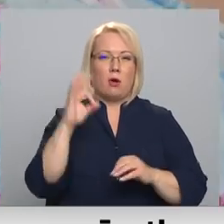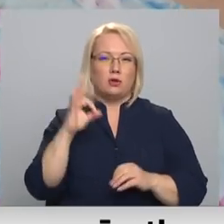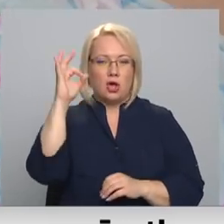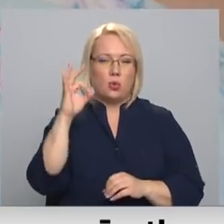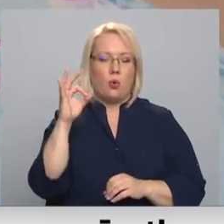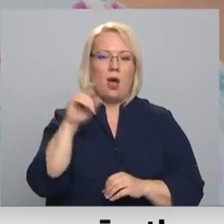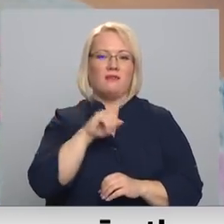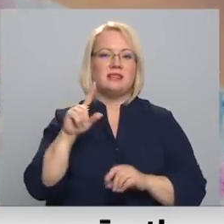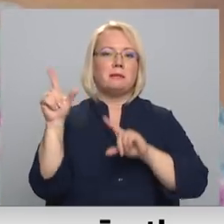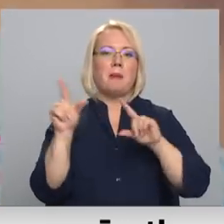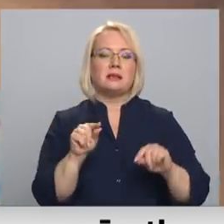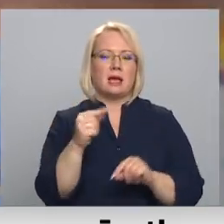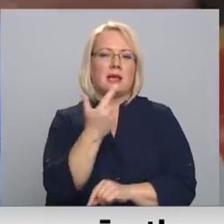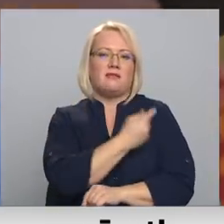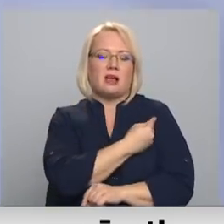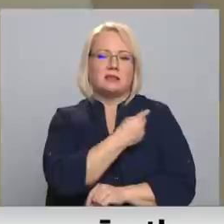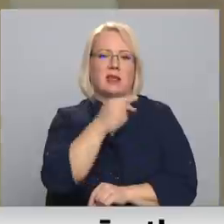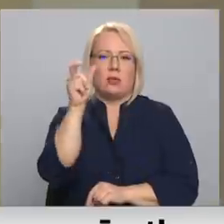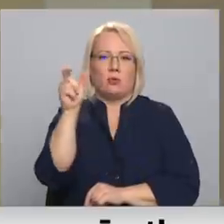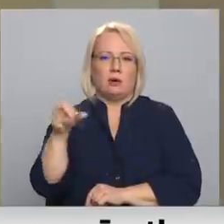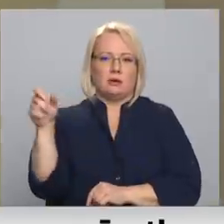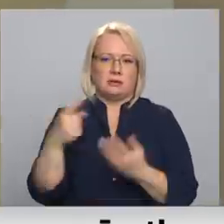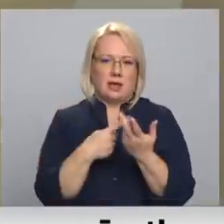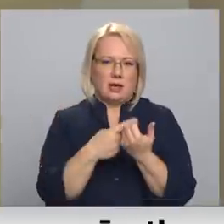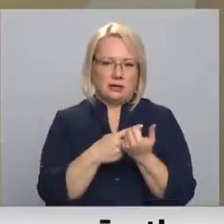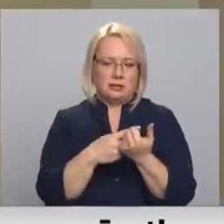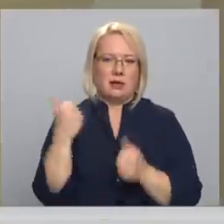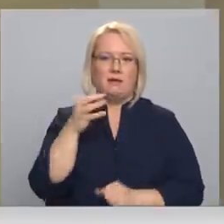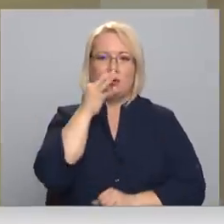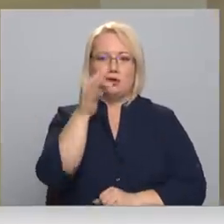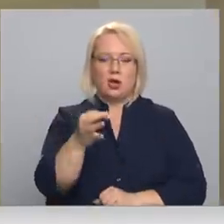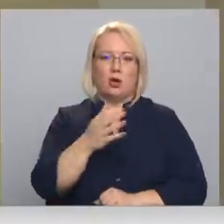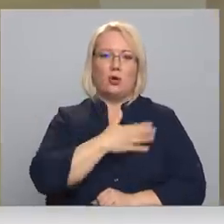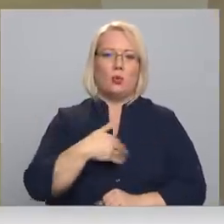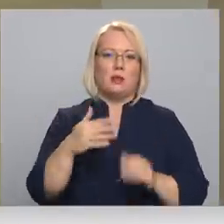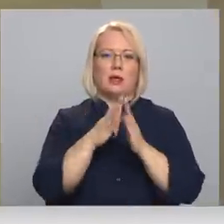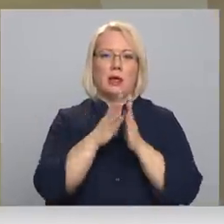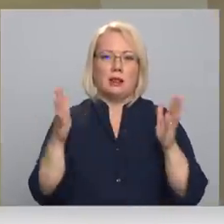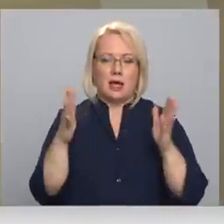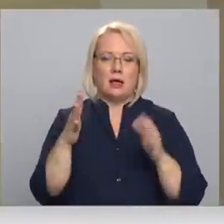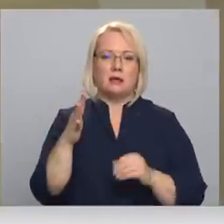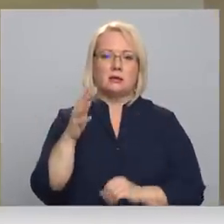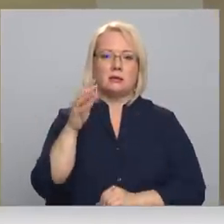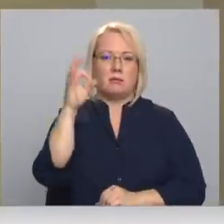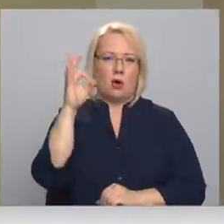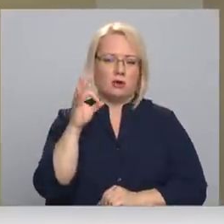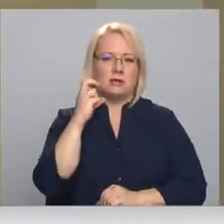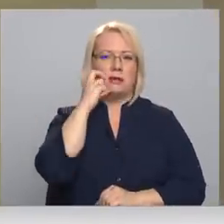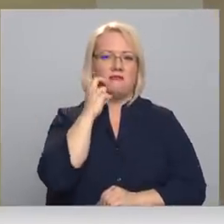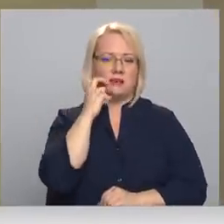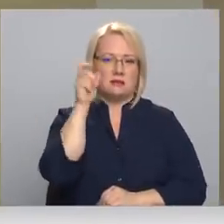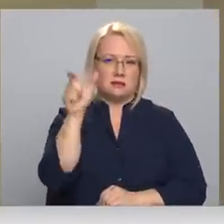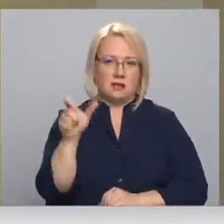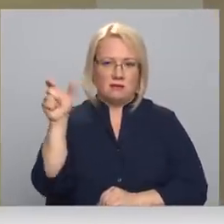vismazākais vakcinēto pacientu īpatsvars. Pirmkārt ir ļoti liels procents vecāka gājuma cilvēku.